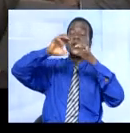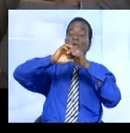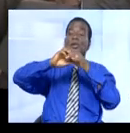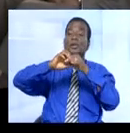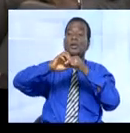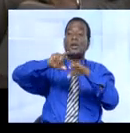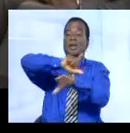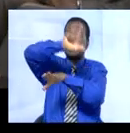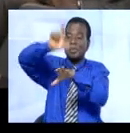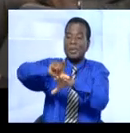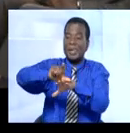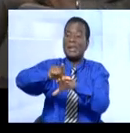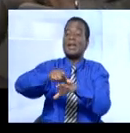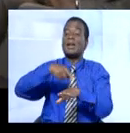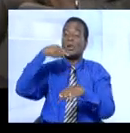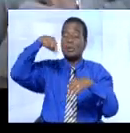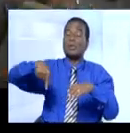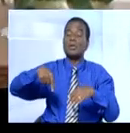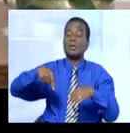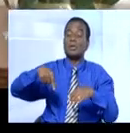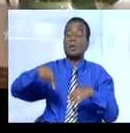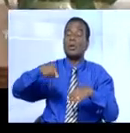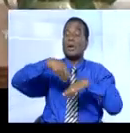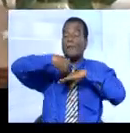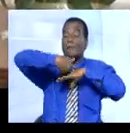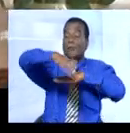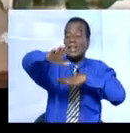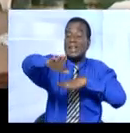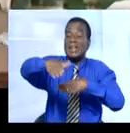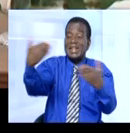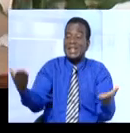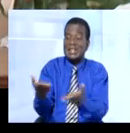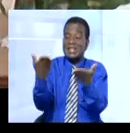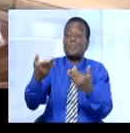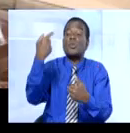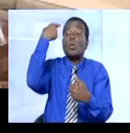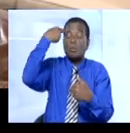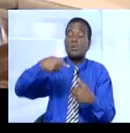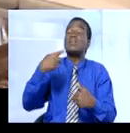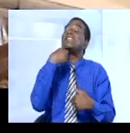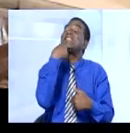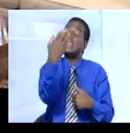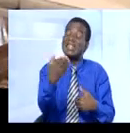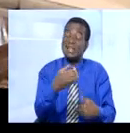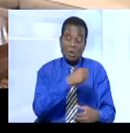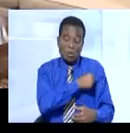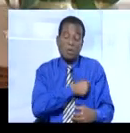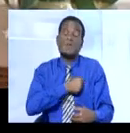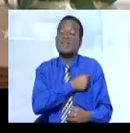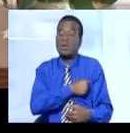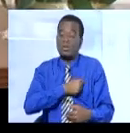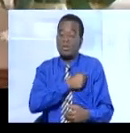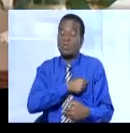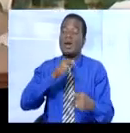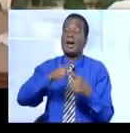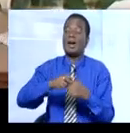McLean, ministre d'État, directeur de cabinet à la présidence de la République du Libéia. L'audience s'est déroulée en